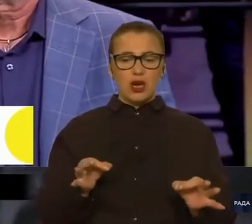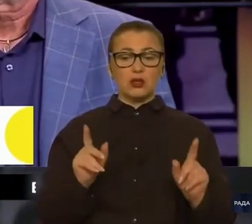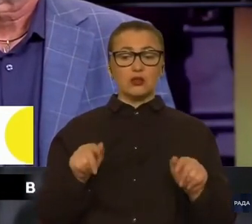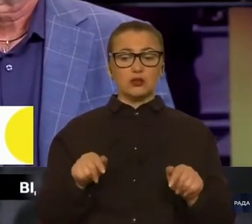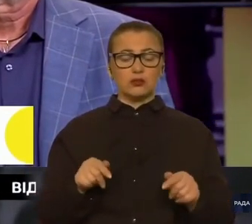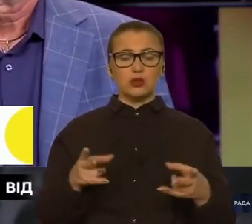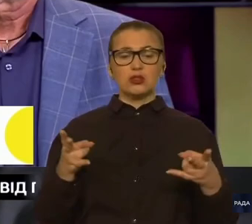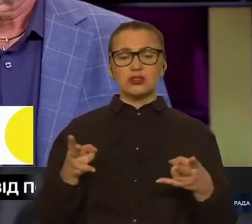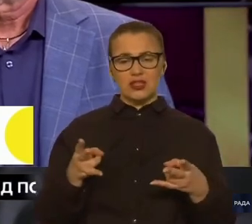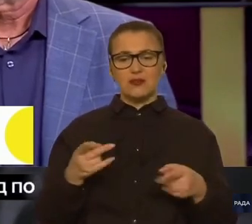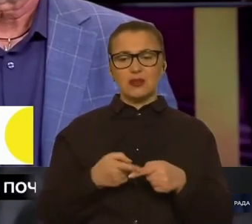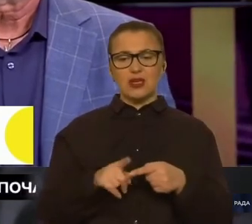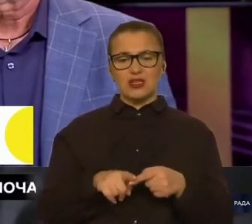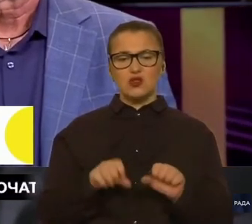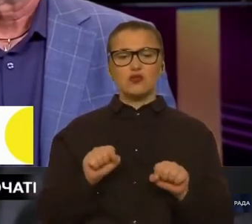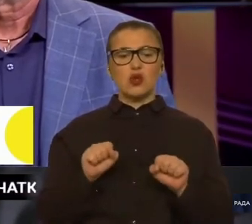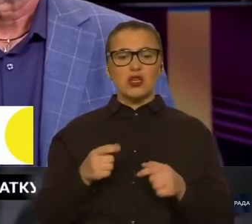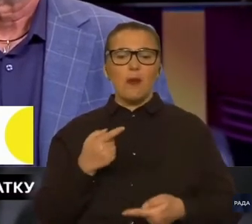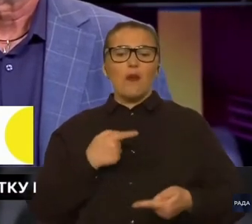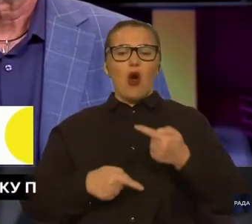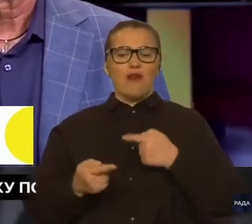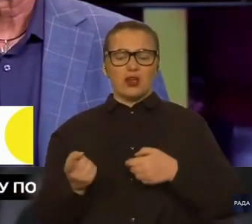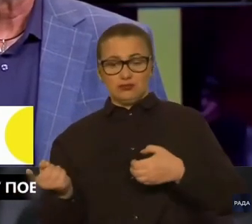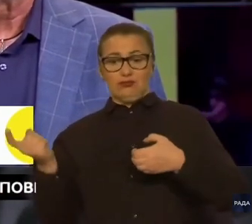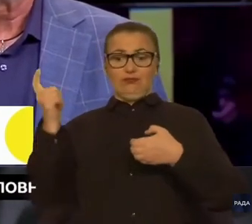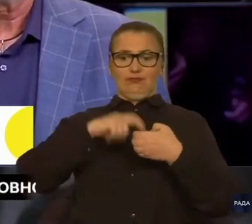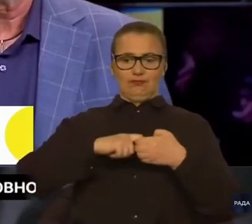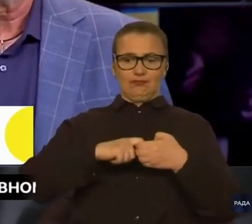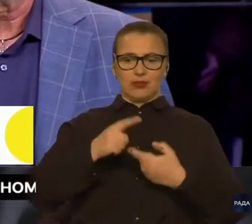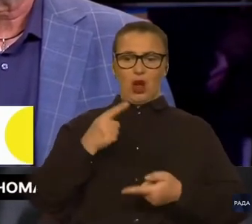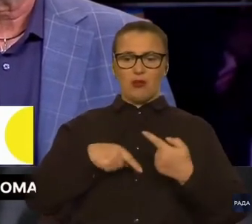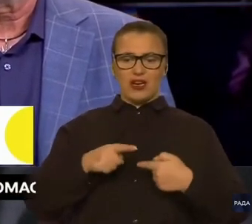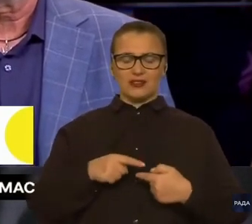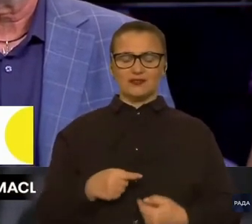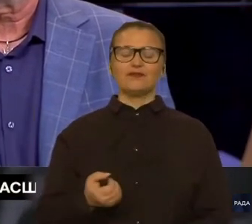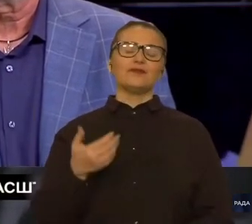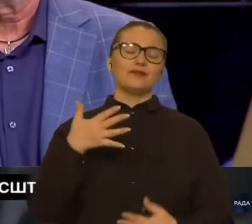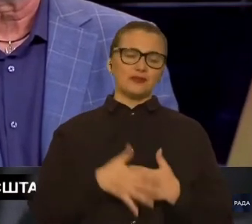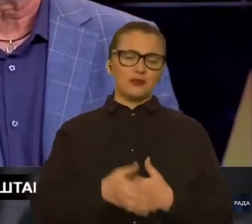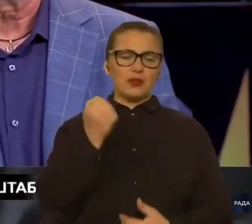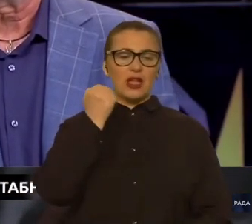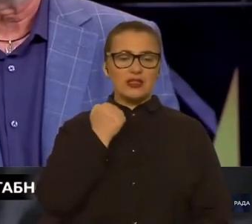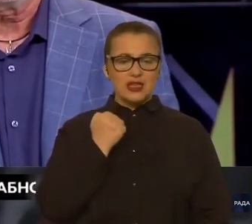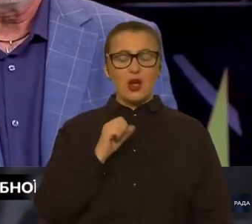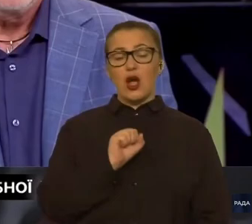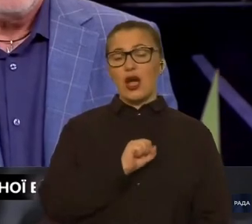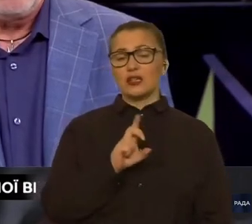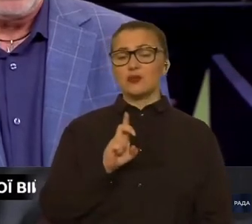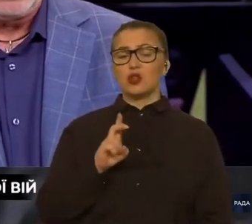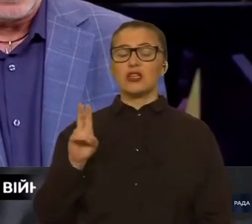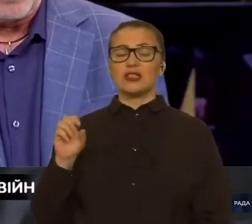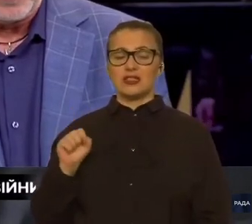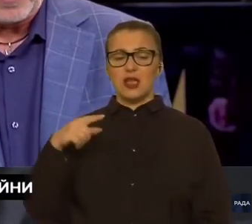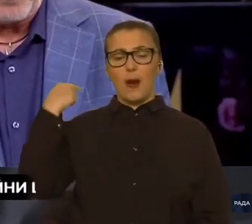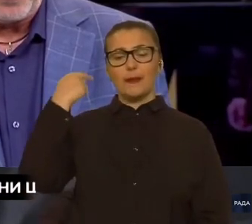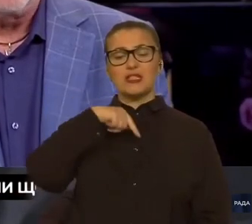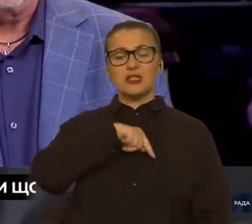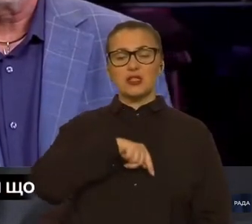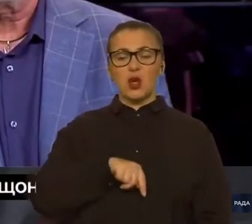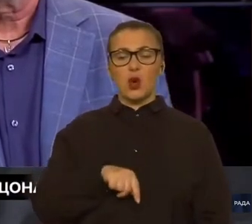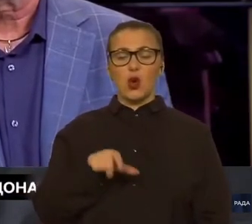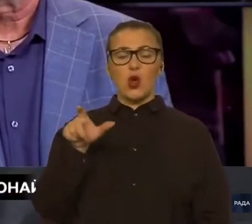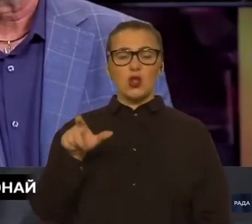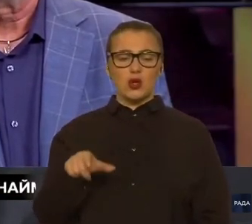маємо її повернути. Включити в роботу, скажімо. Зрозуміло. Дякую, Анна. Анна Бородіна, психологіння, говорила нам, як